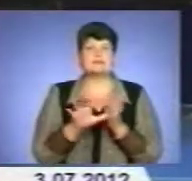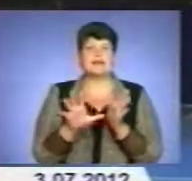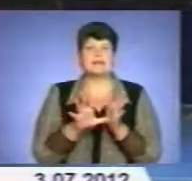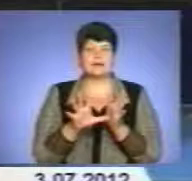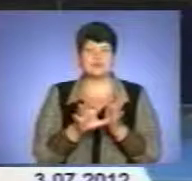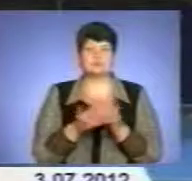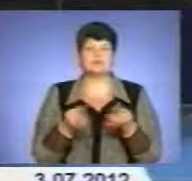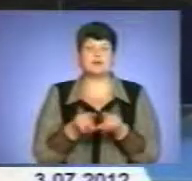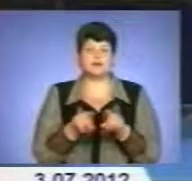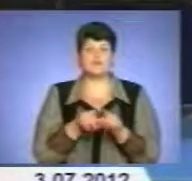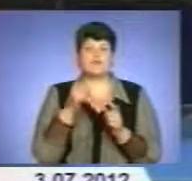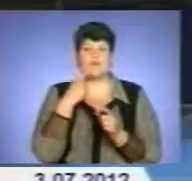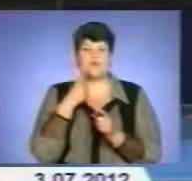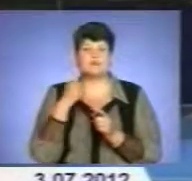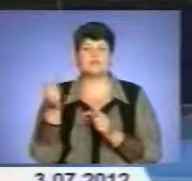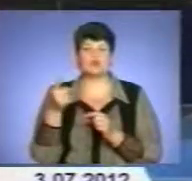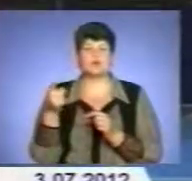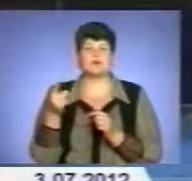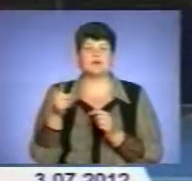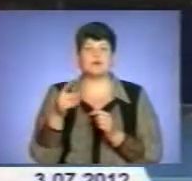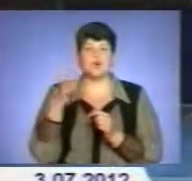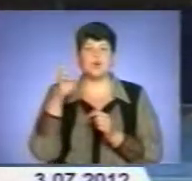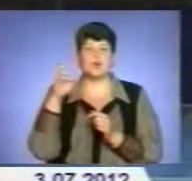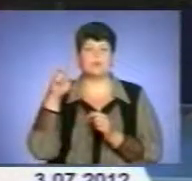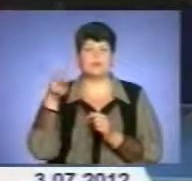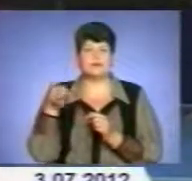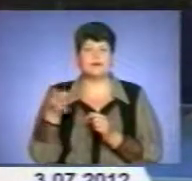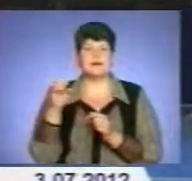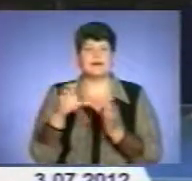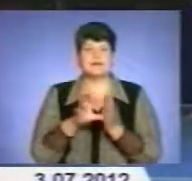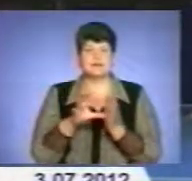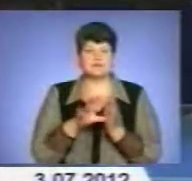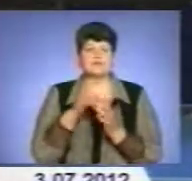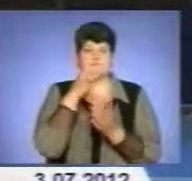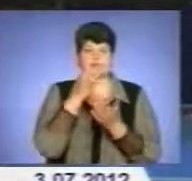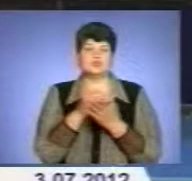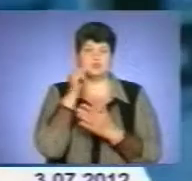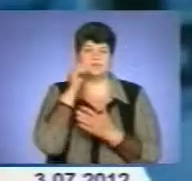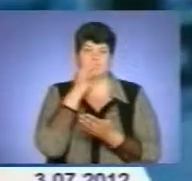прокоментують представники Тернопільобленерго. Свою позицію вони повіцяли висловити завтра.